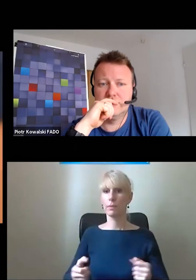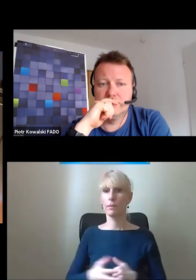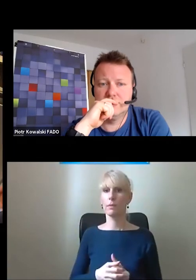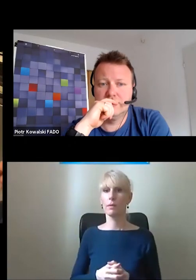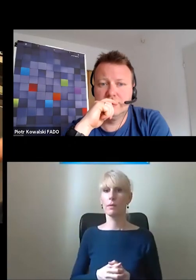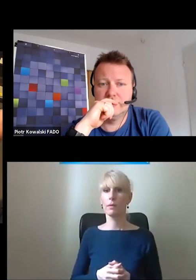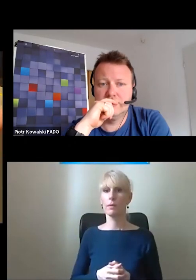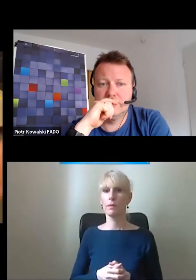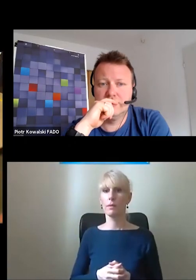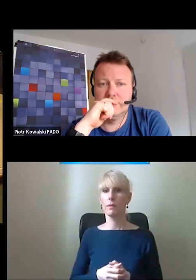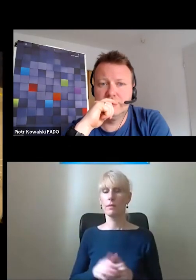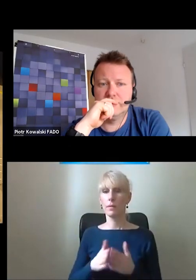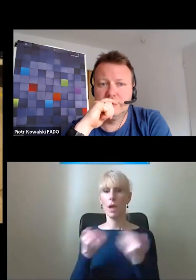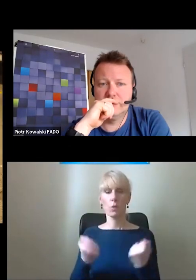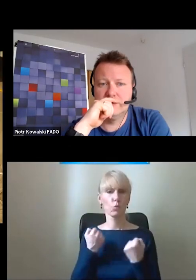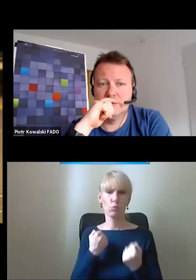cięgiem tak utrzymać, nie?